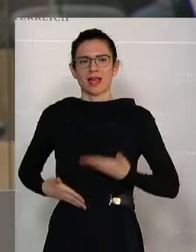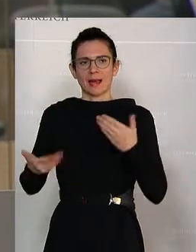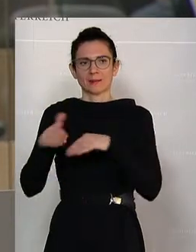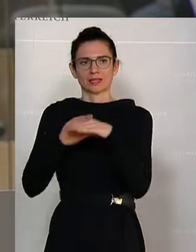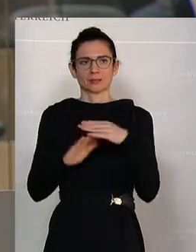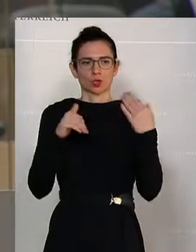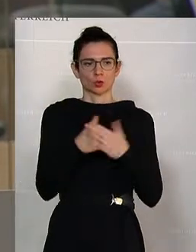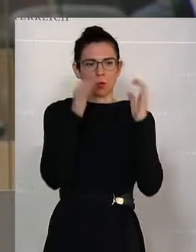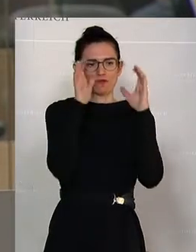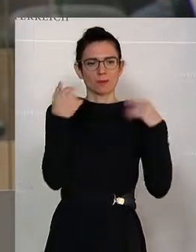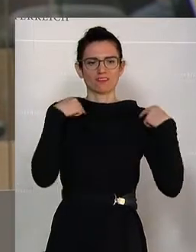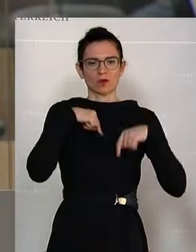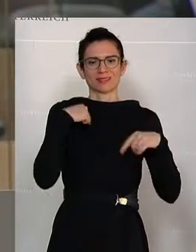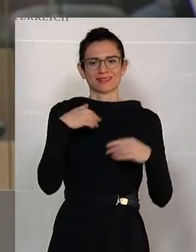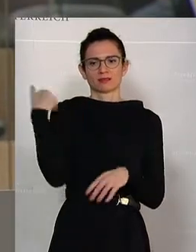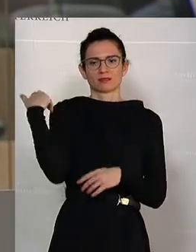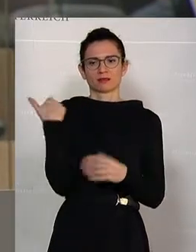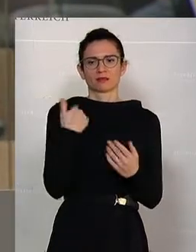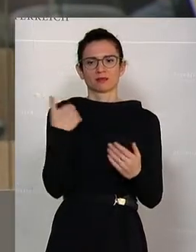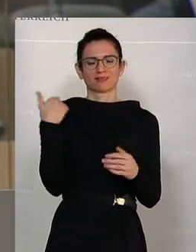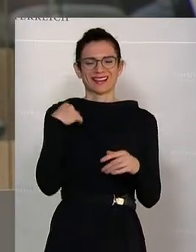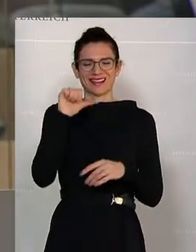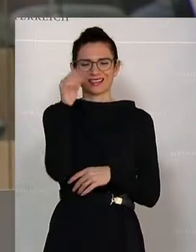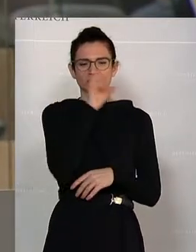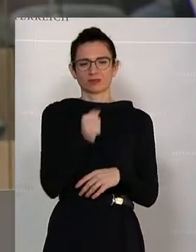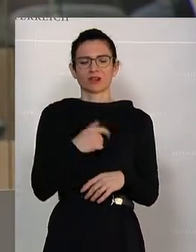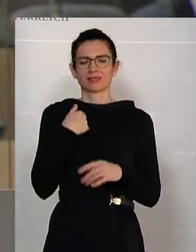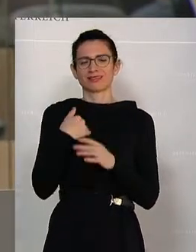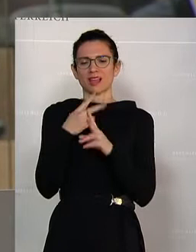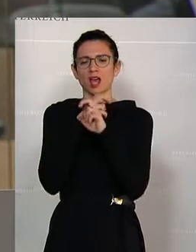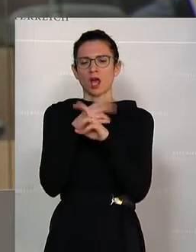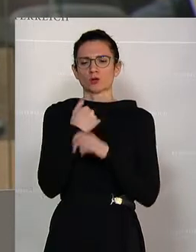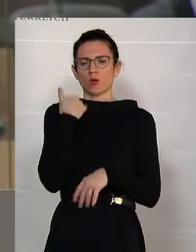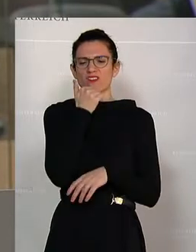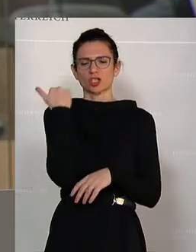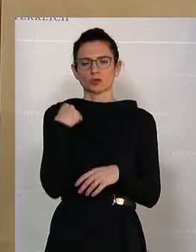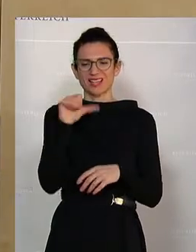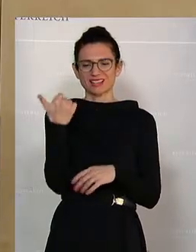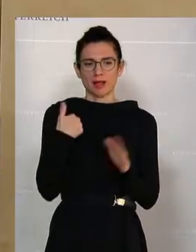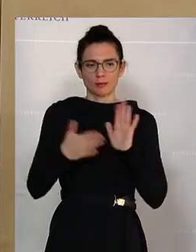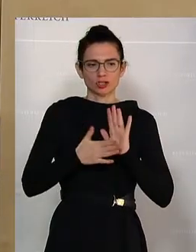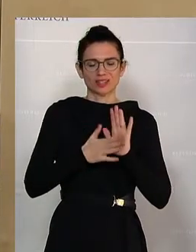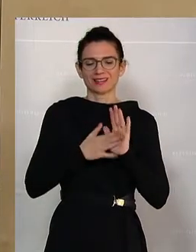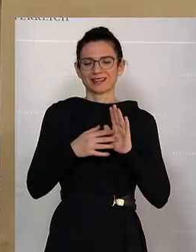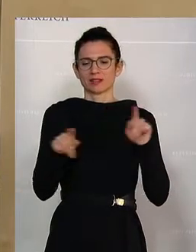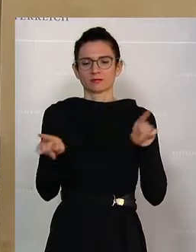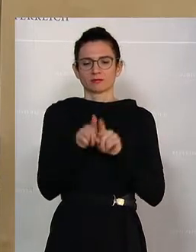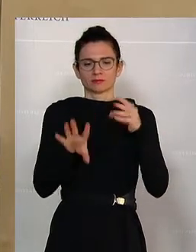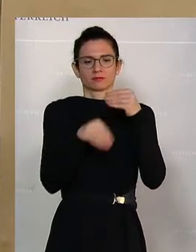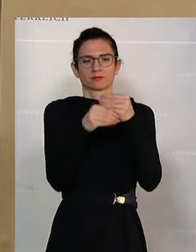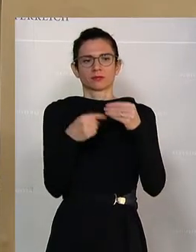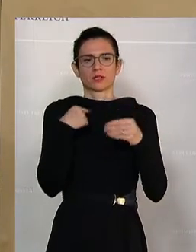ÖVP-Vorsitzende vor einigen Tagen erstmals den Begriff Austrofaschismus bestätigt, doch schon im Nachsatz redete die werte